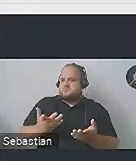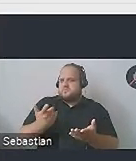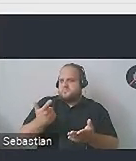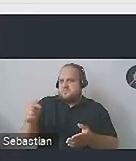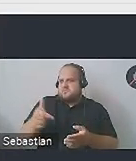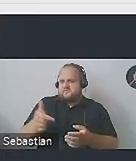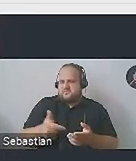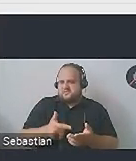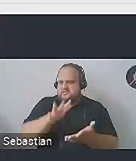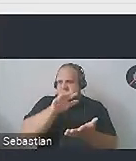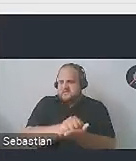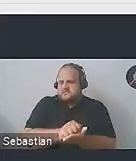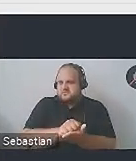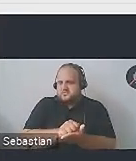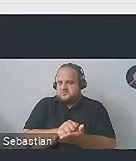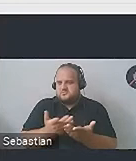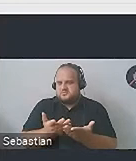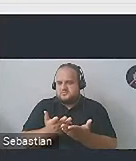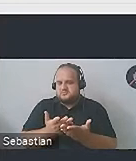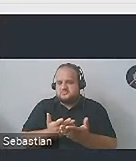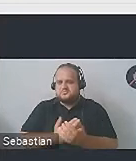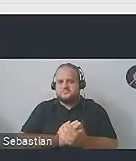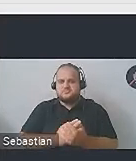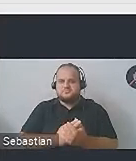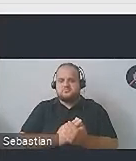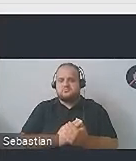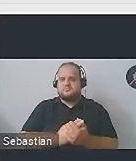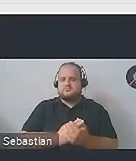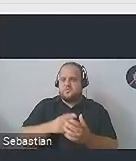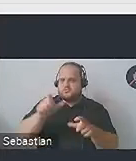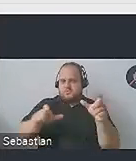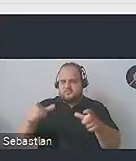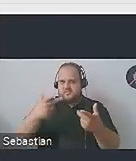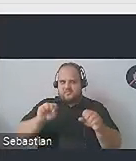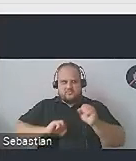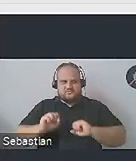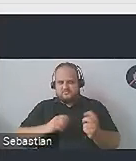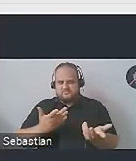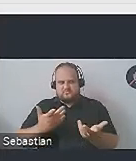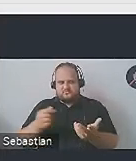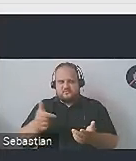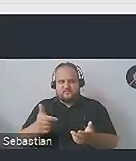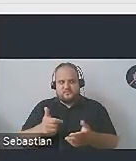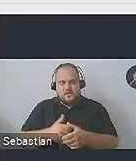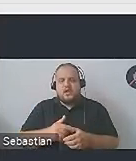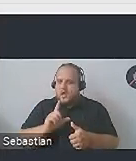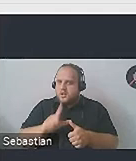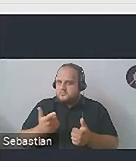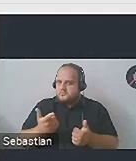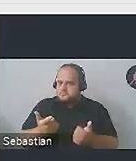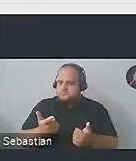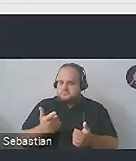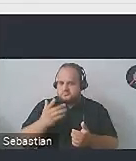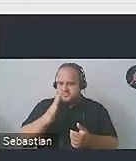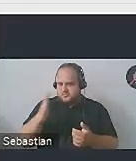powinna się zajmować aż tak bardzo przecież osobami z niepełnosprawnościami, tylko wydawałoby się, że bibliotekarz